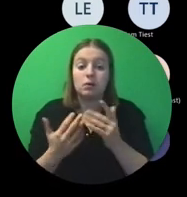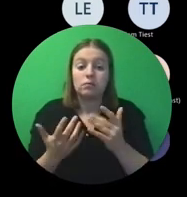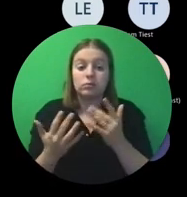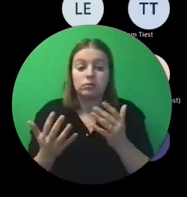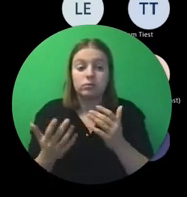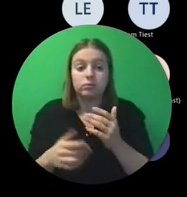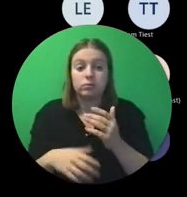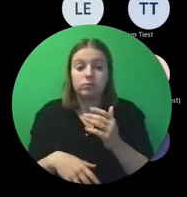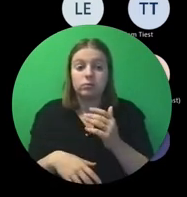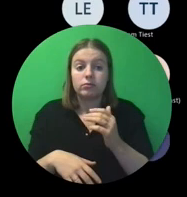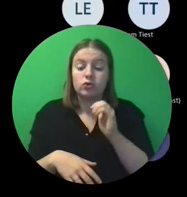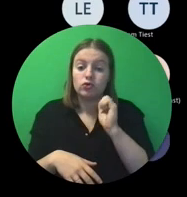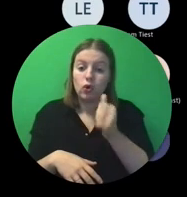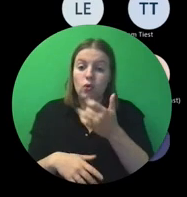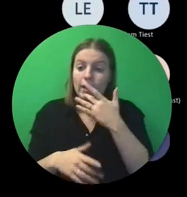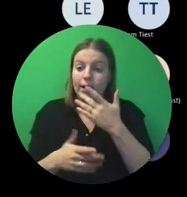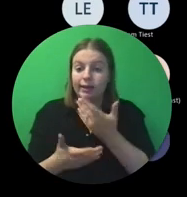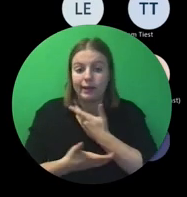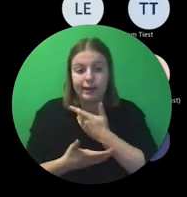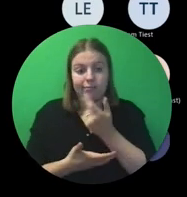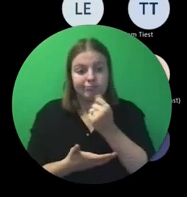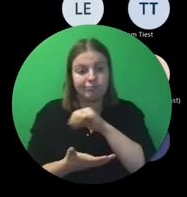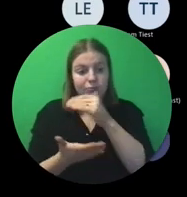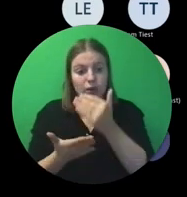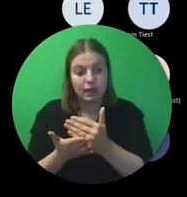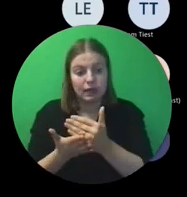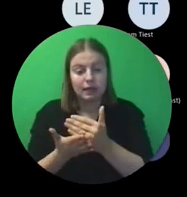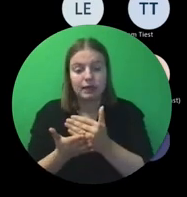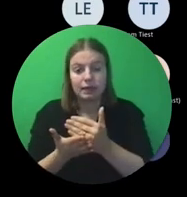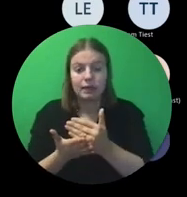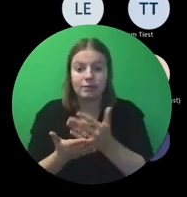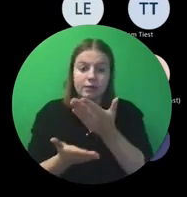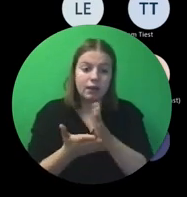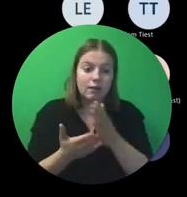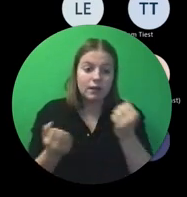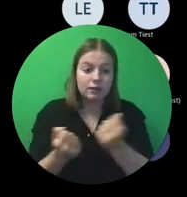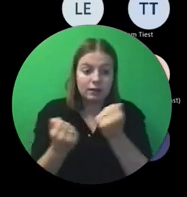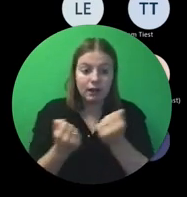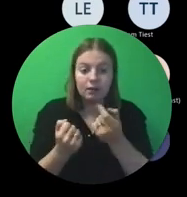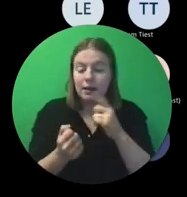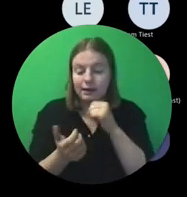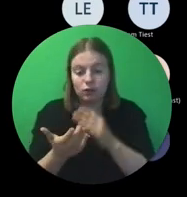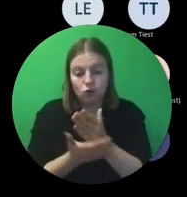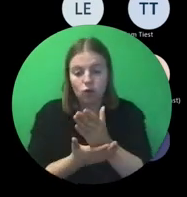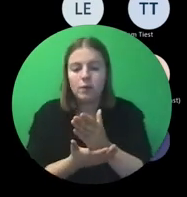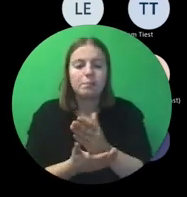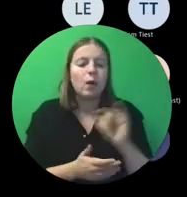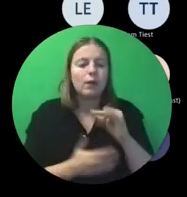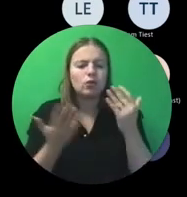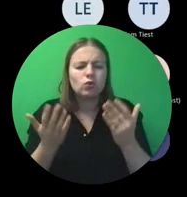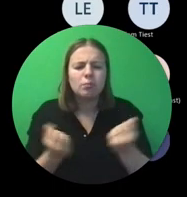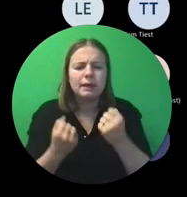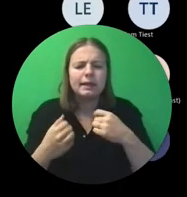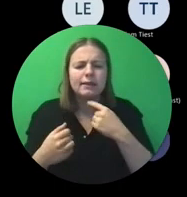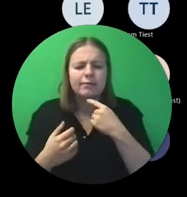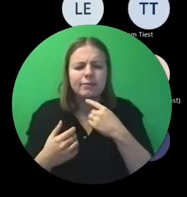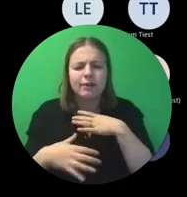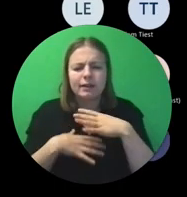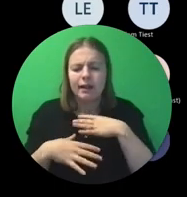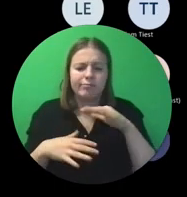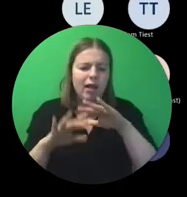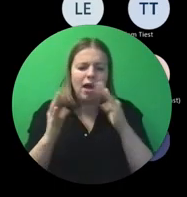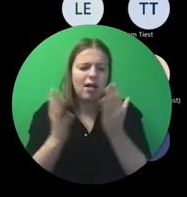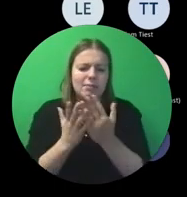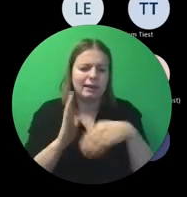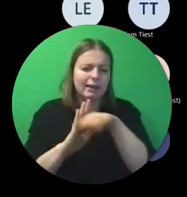toch betaald krijgen of erkend krijgen van activiteiten of een delen van activiteiten en dergelijke. Maar dat zal, wat ik nu zeg, is eigenlijk de grote lijn,